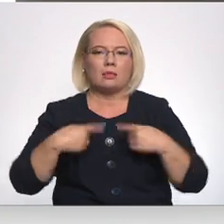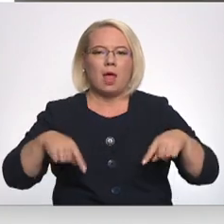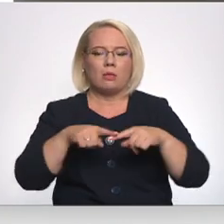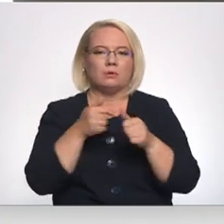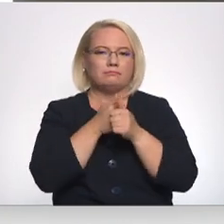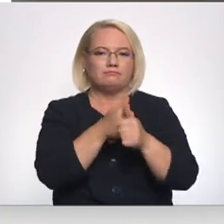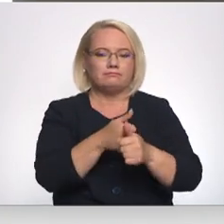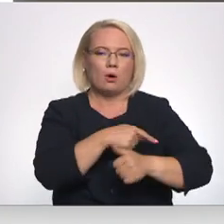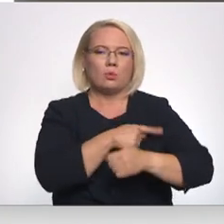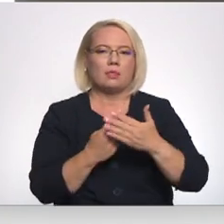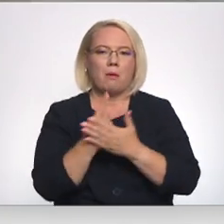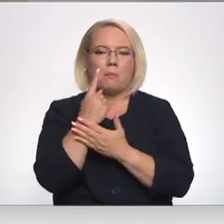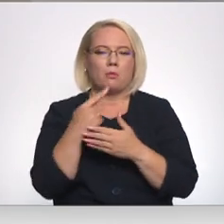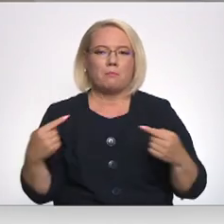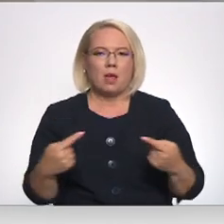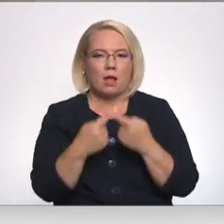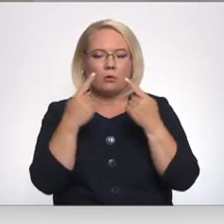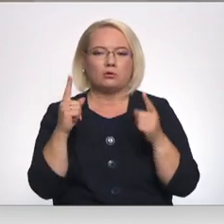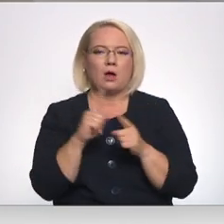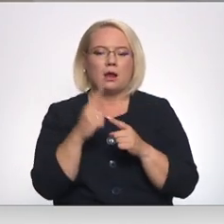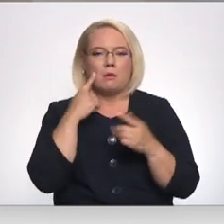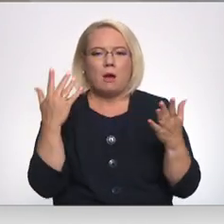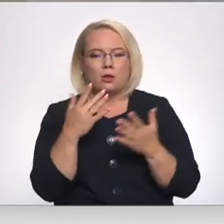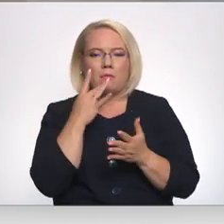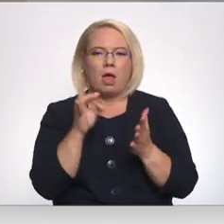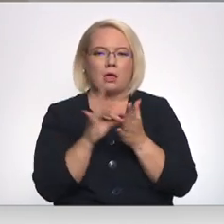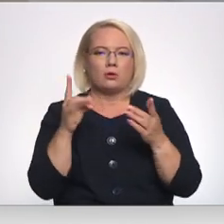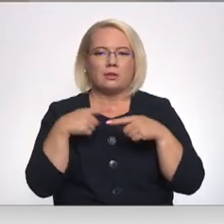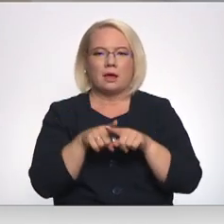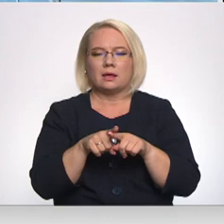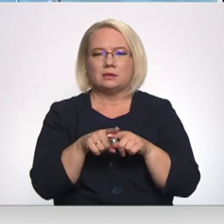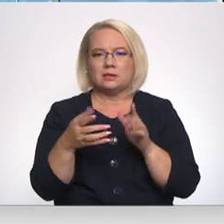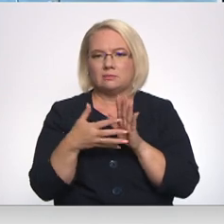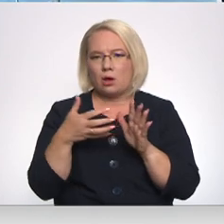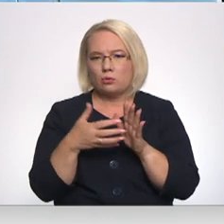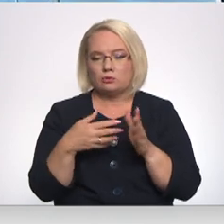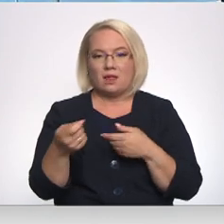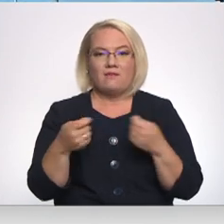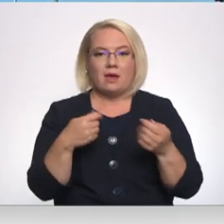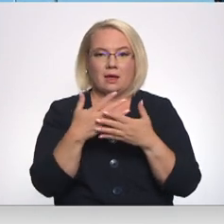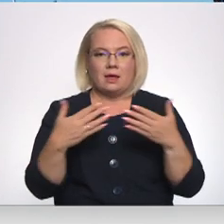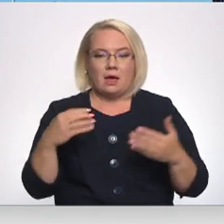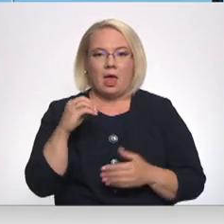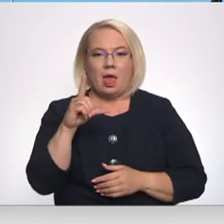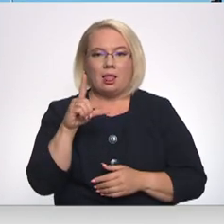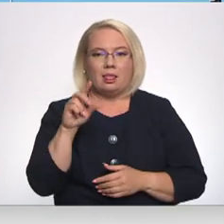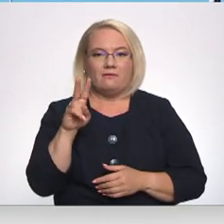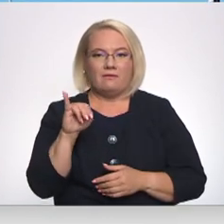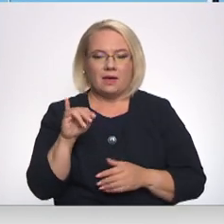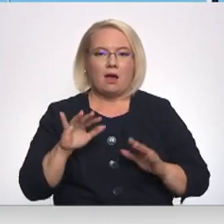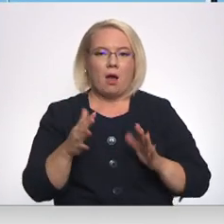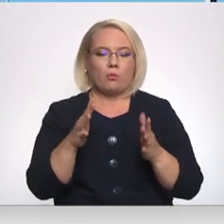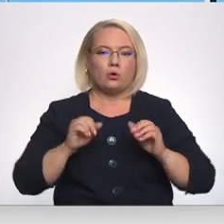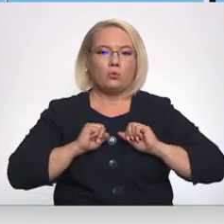un temperatūras režīmu pielāgošana, kā arī pārdomāta elektroierīču izmantošana. Tikmēr veikalu tīklā elvi ir daudz vieta apkuri